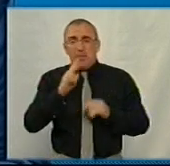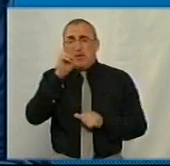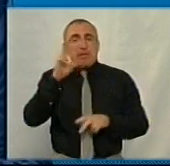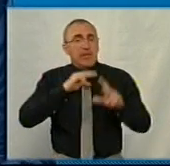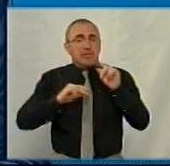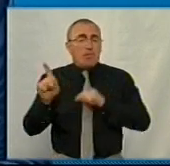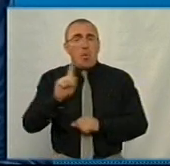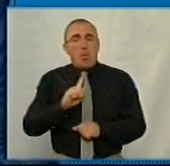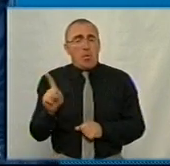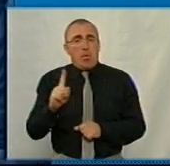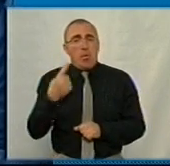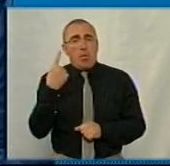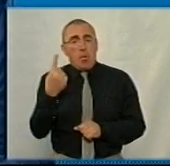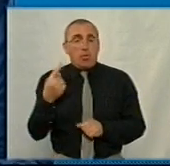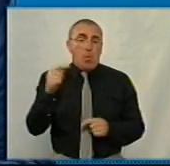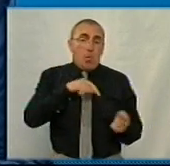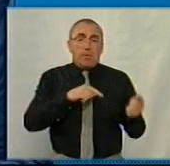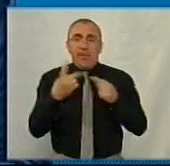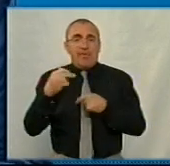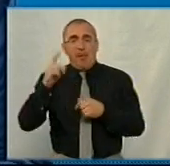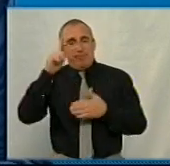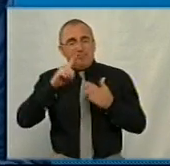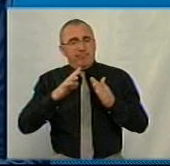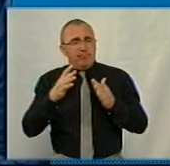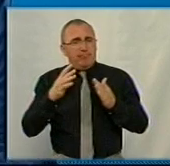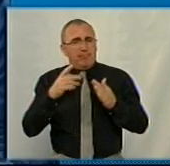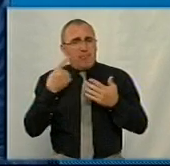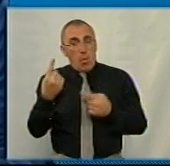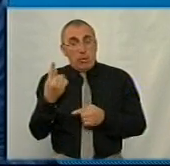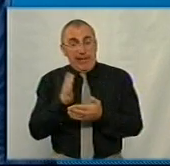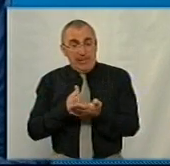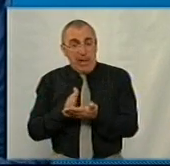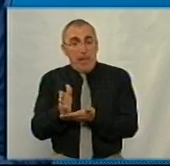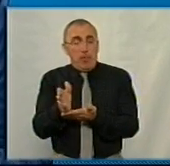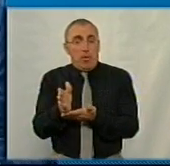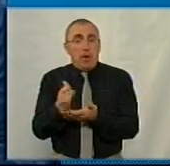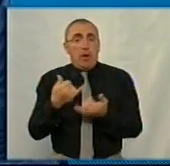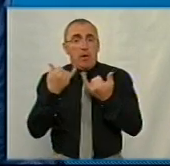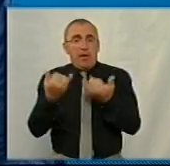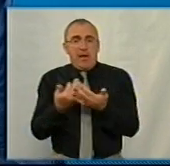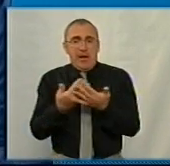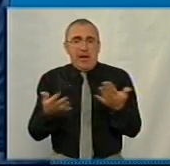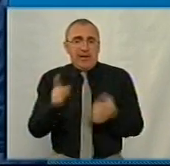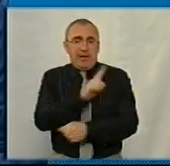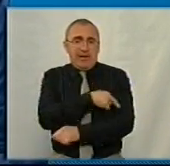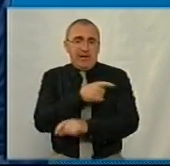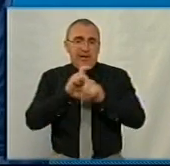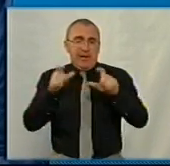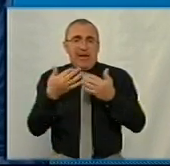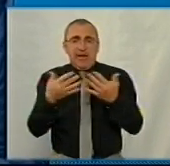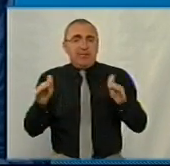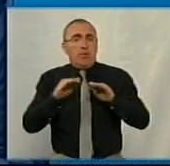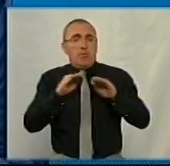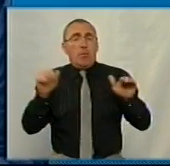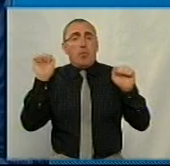сподівається на один на одного, не покладається. Мова йде про те, що один напрямок для різних лікувальних закладів різного рівня